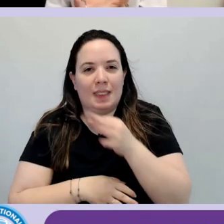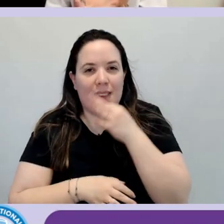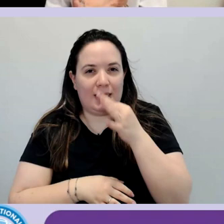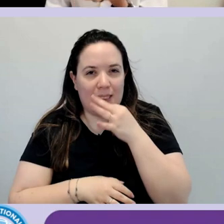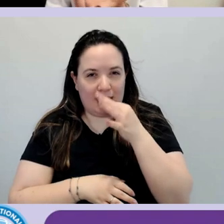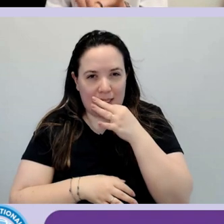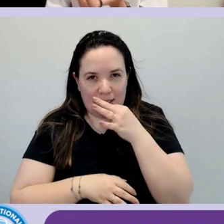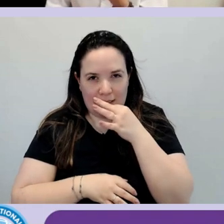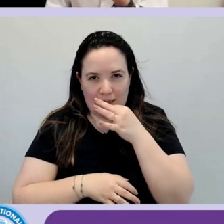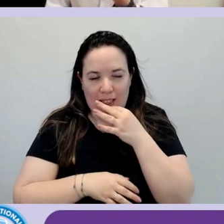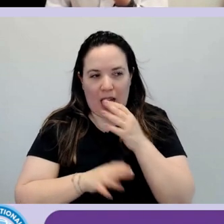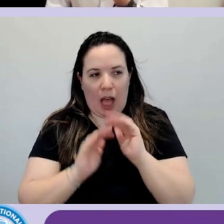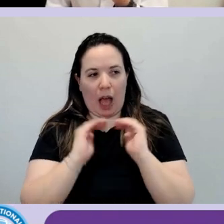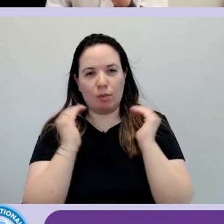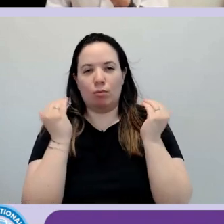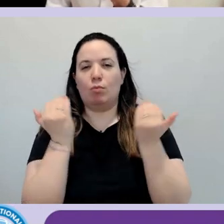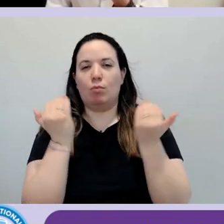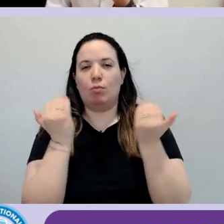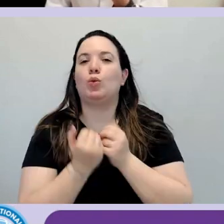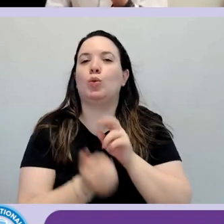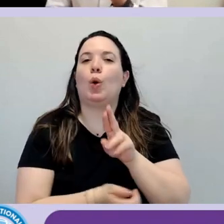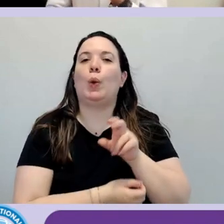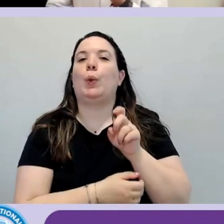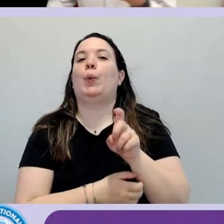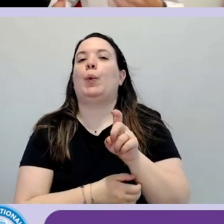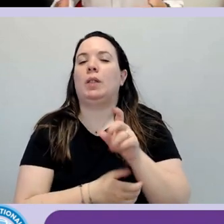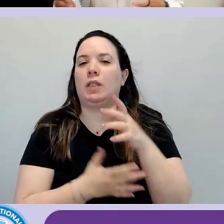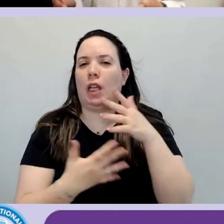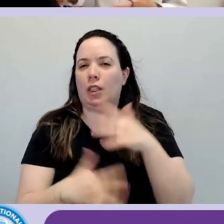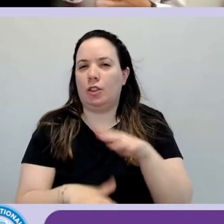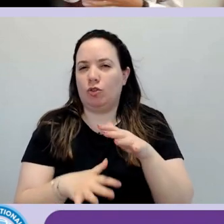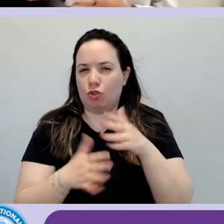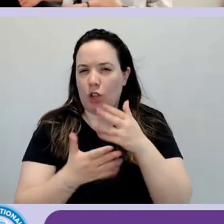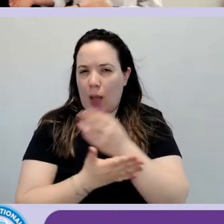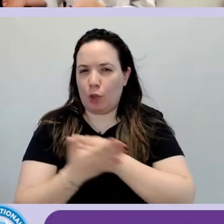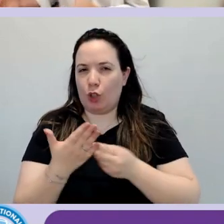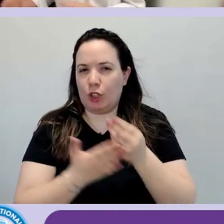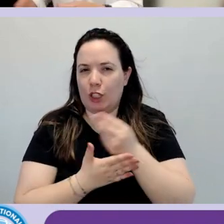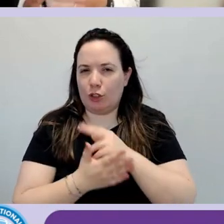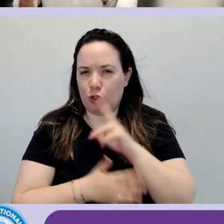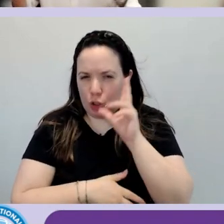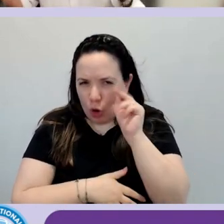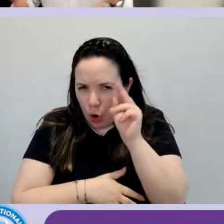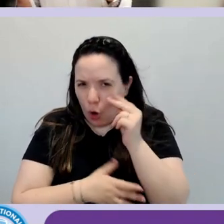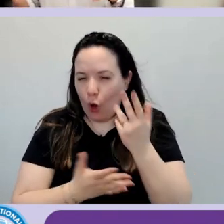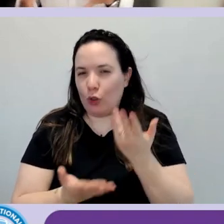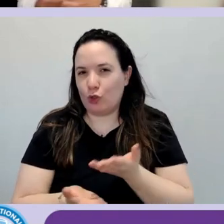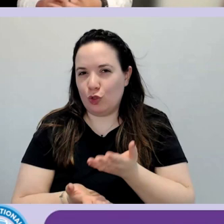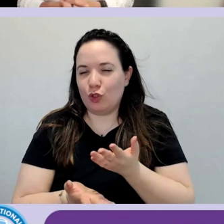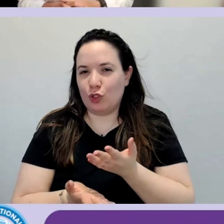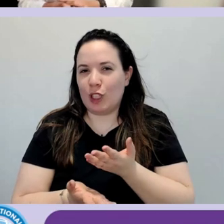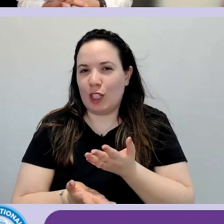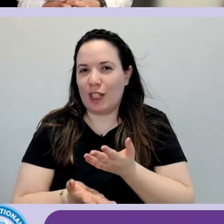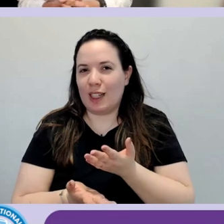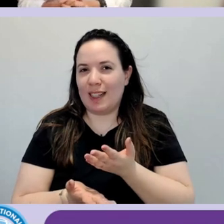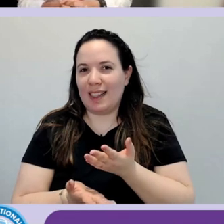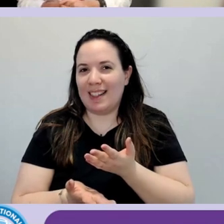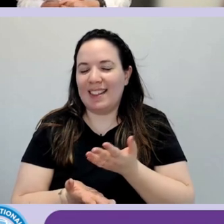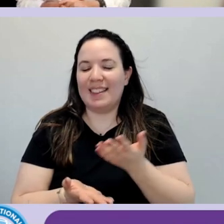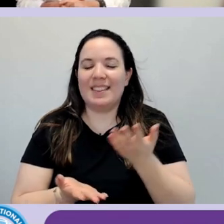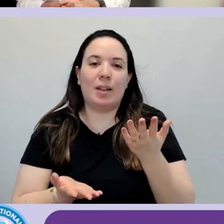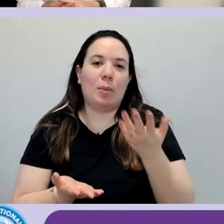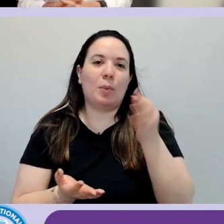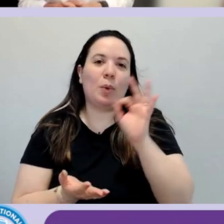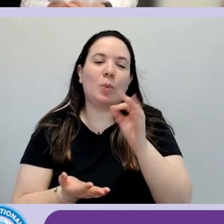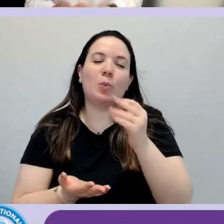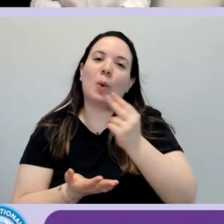già noto nel mondo della progettazione, del cosiddetto della